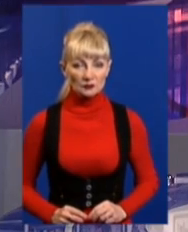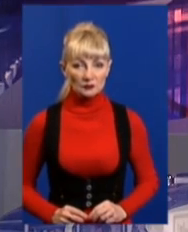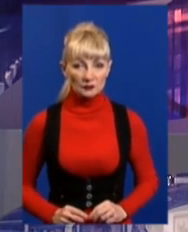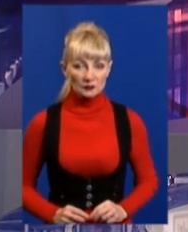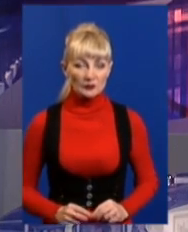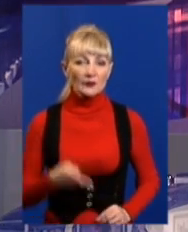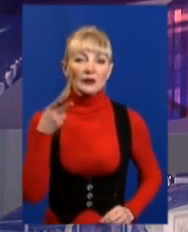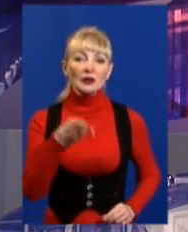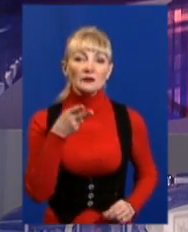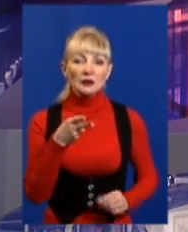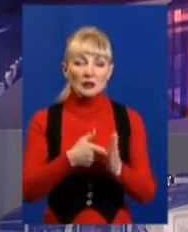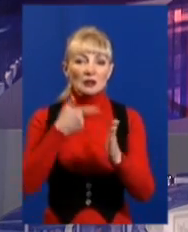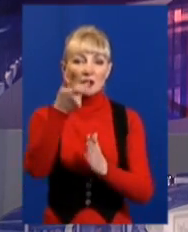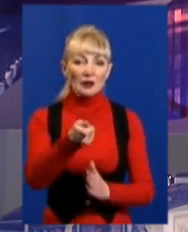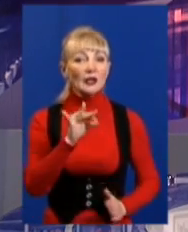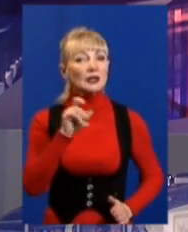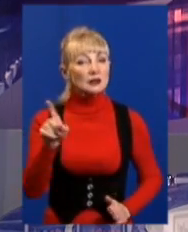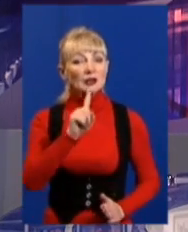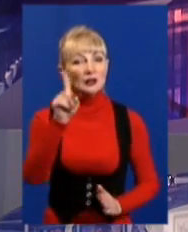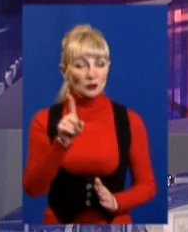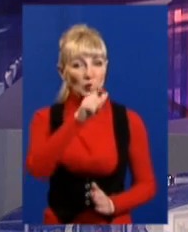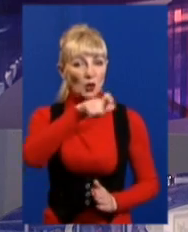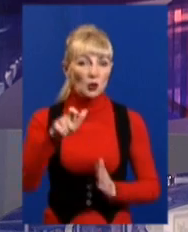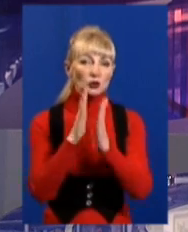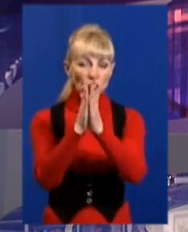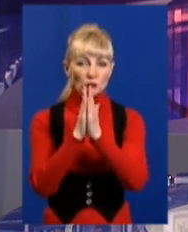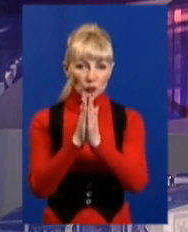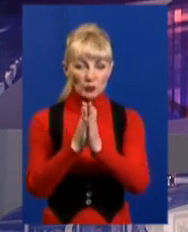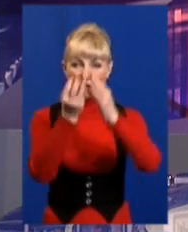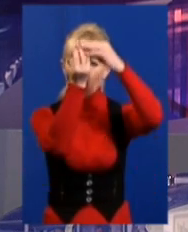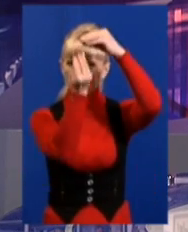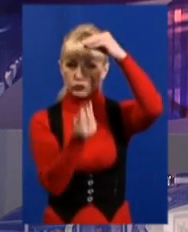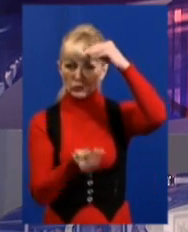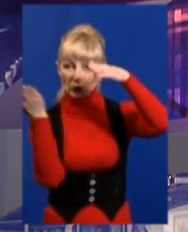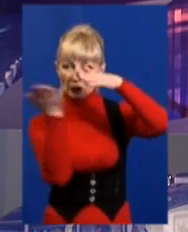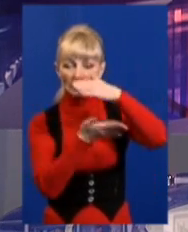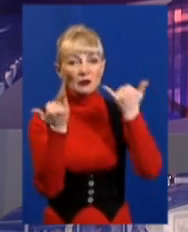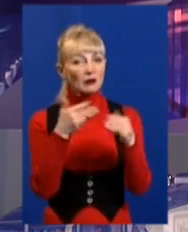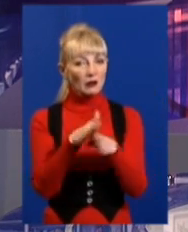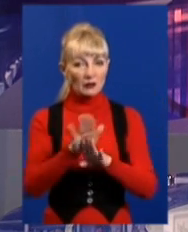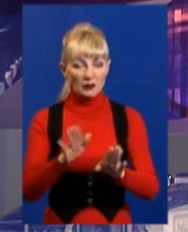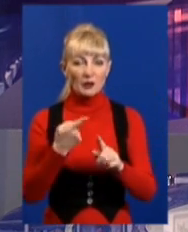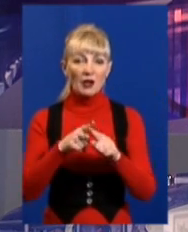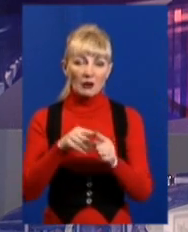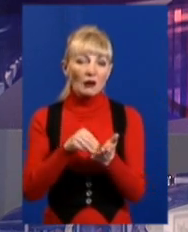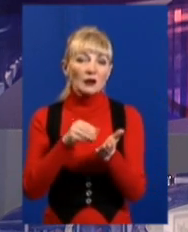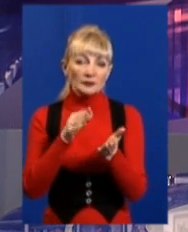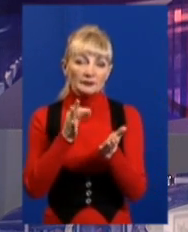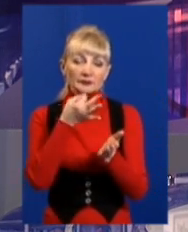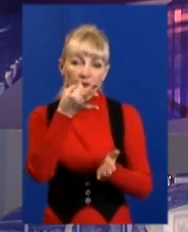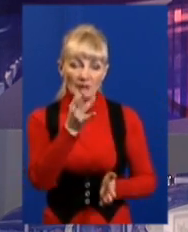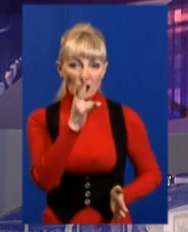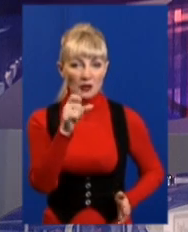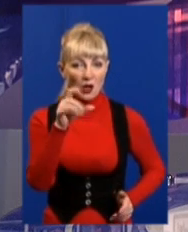Майже дві тисячі заявок із тих, що надсилають містяни з проханням збити бурульки, нині не виконані. Це дані Ромада Нехорошкова. Він